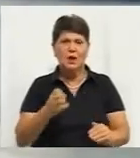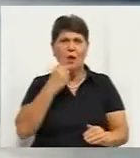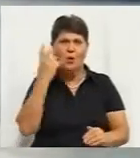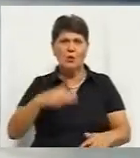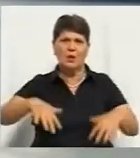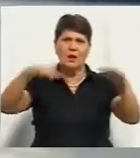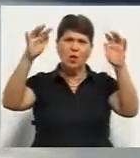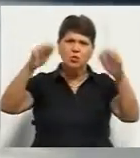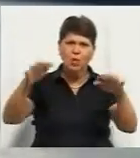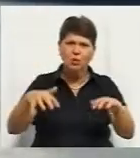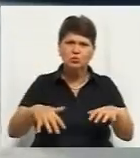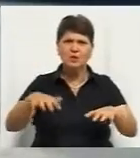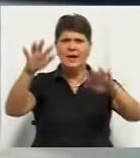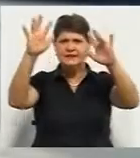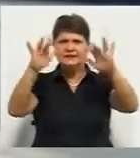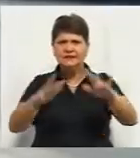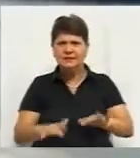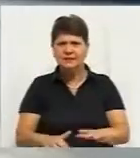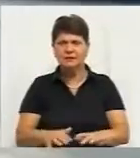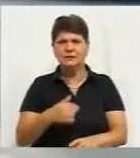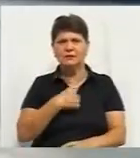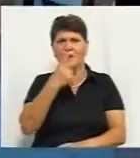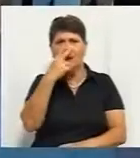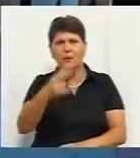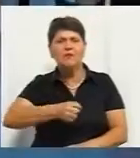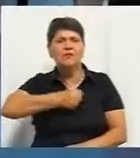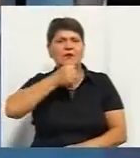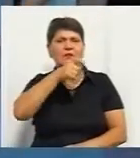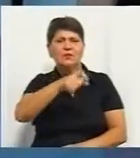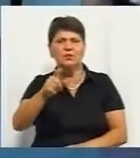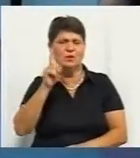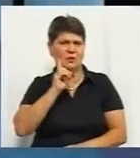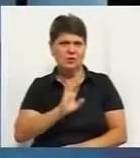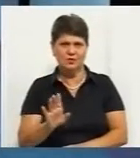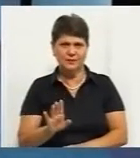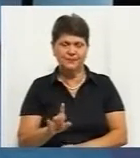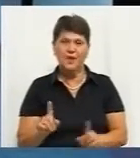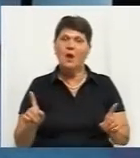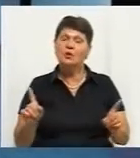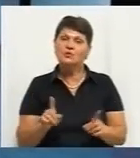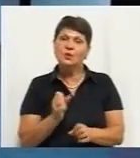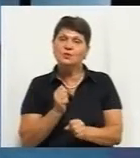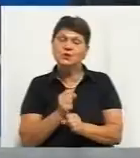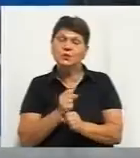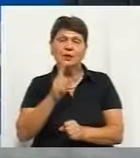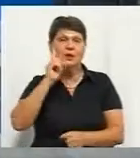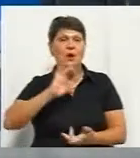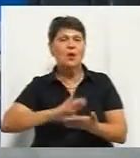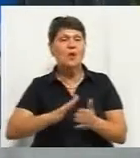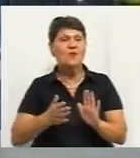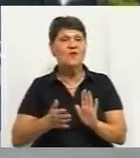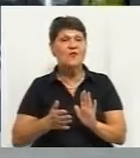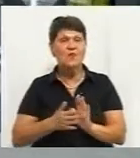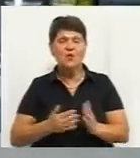важко і дуже елітнім людям, я бачу, що їм незручно. Аби зробити життя в мікрорайоні комфортнішим, каже волонтерка Лілія